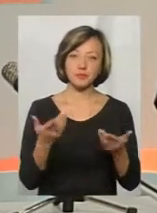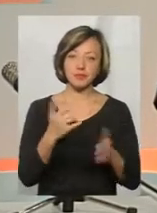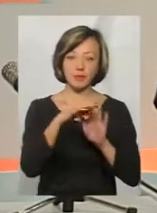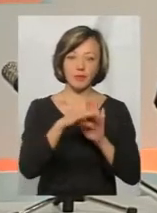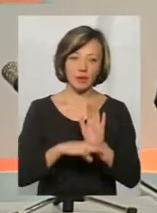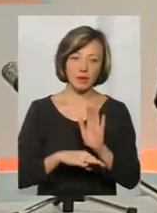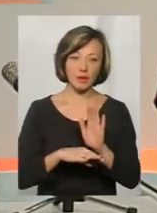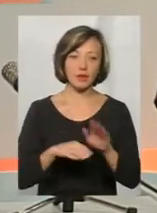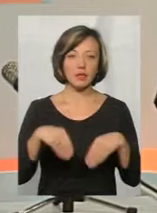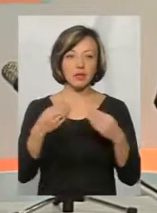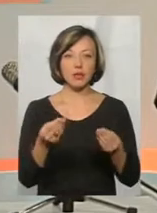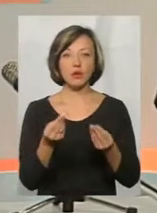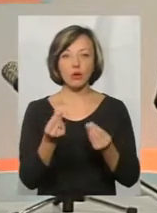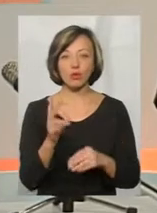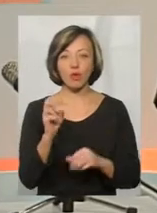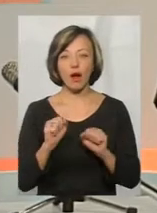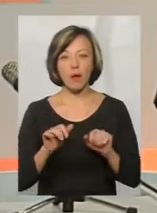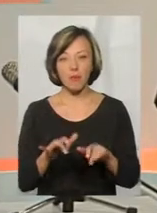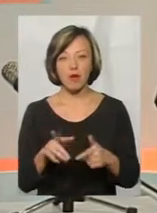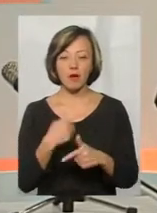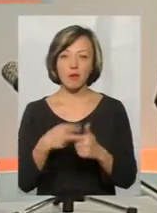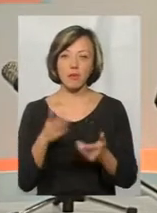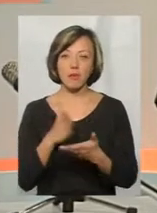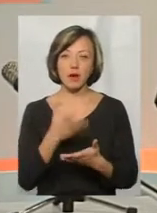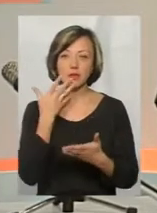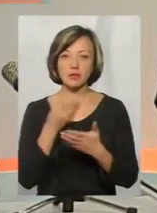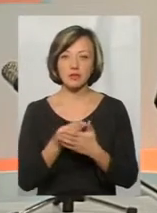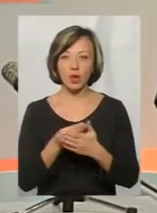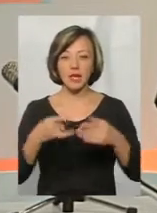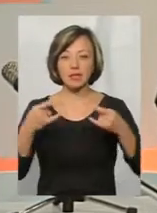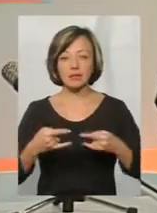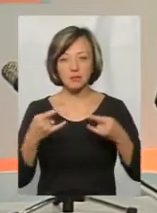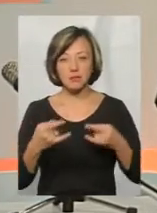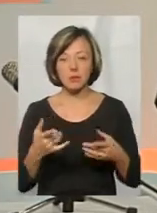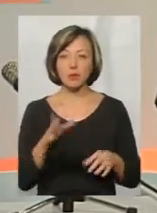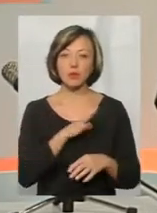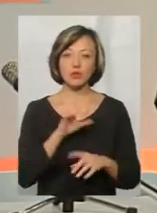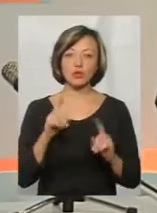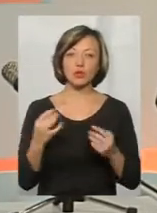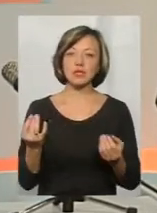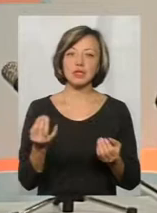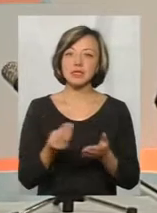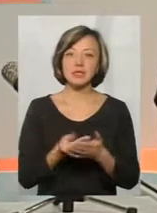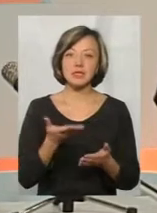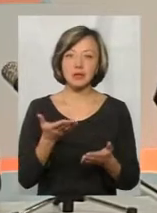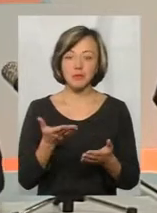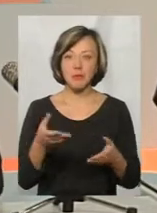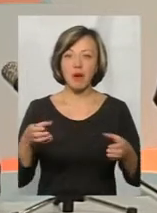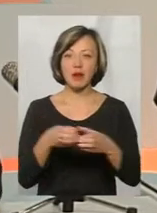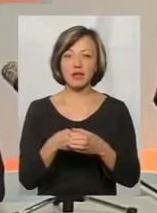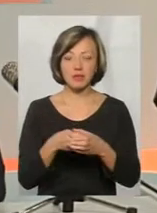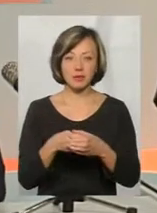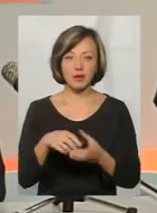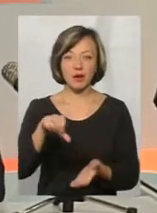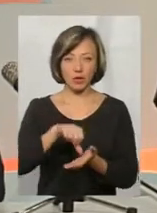по списку, дати гроші на кампанію, чи мати якесь своє ЗМІ, або бути якоюсь дуже цінним партійним функціонером. Якщо